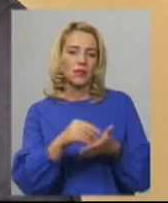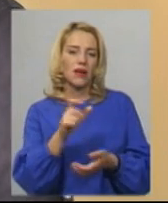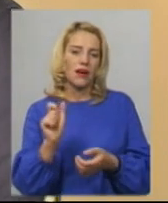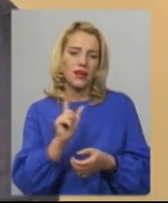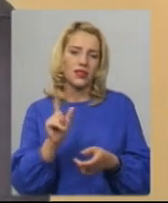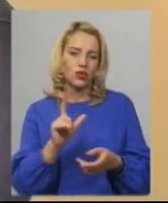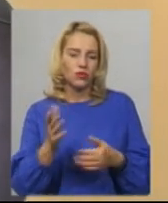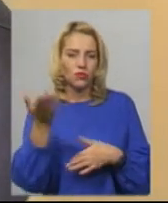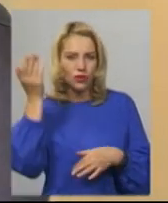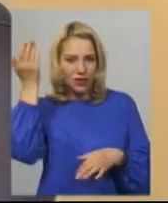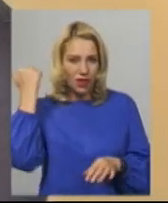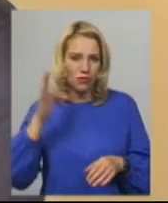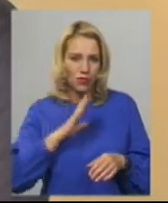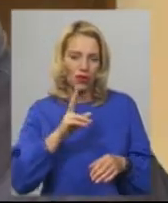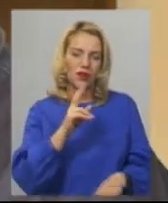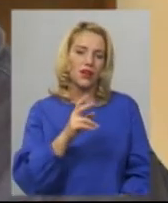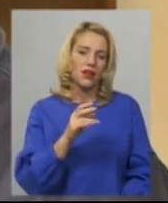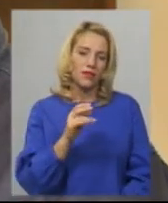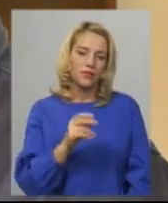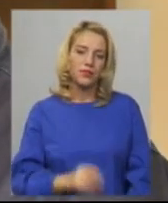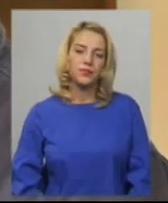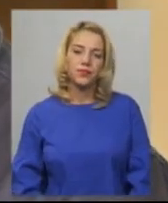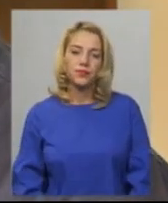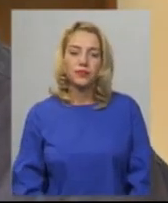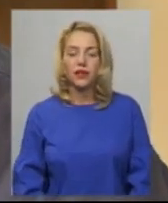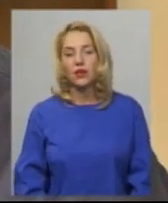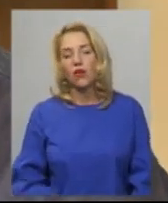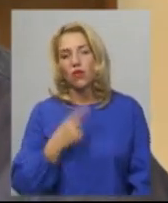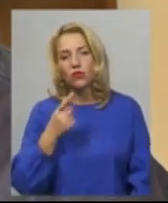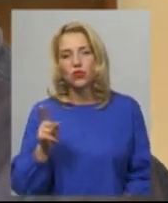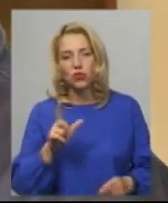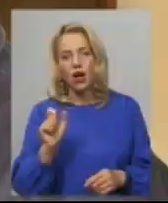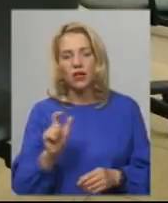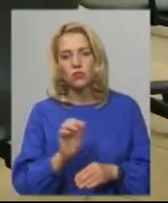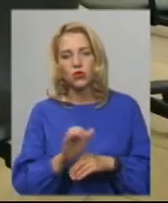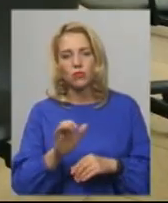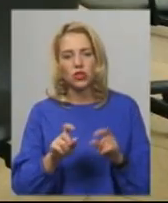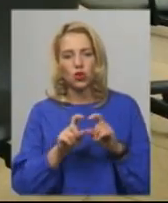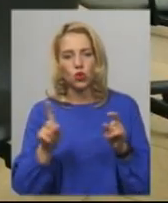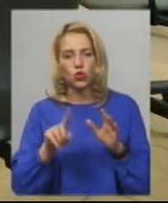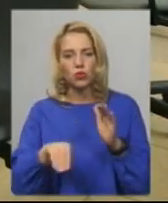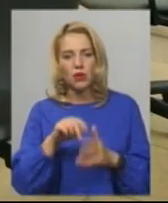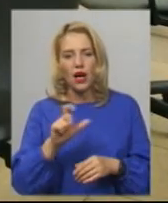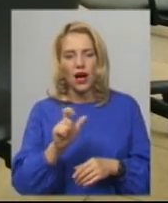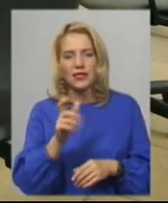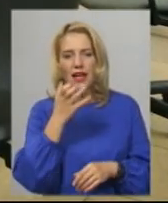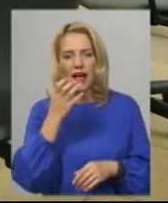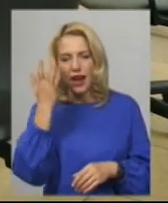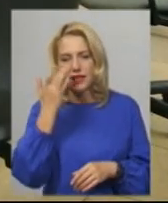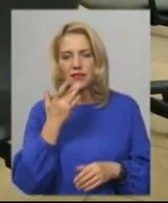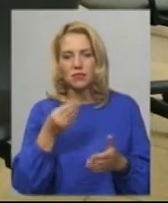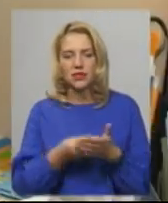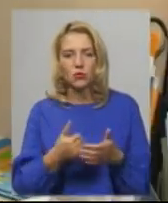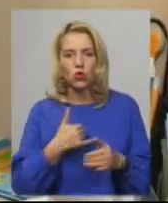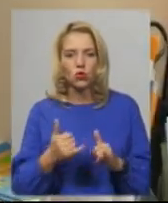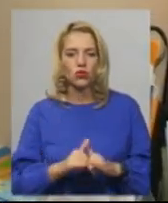він вже спожив в квітні, в травні і тому подібне. Андрій Левицький додає, газопостачальна компанія, яка закупує газ за літніми цінами, таким чином хоче